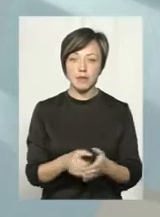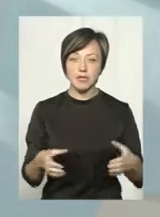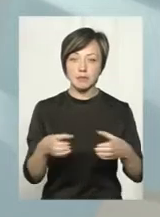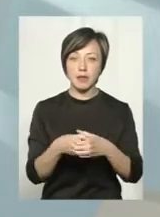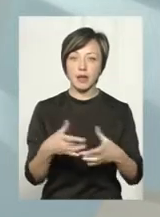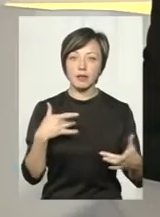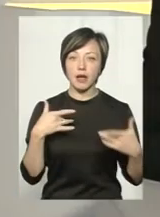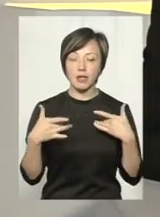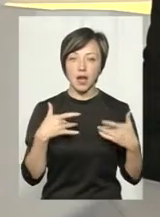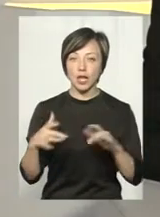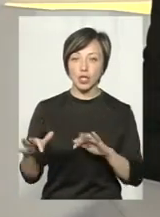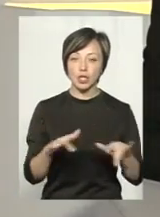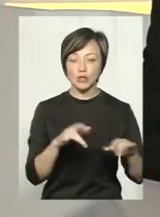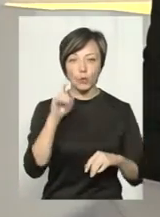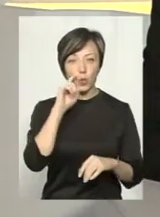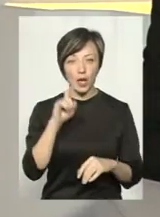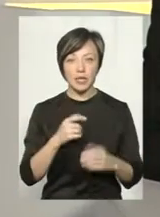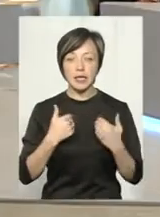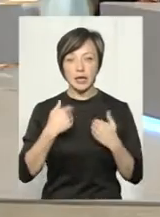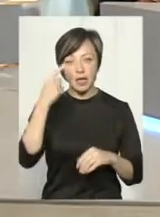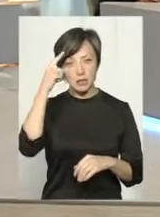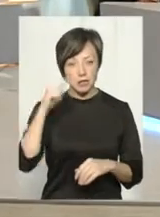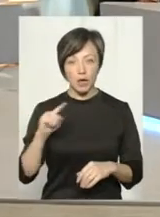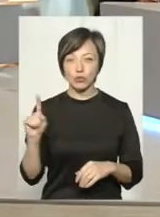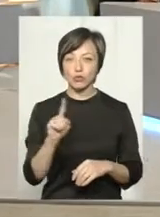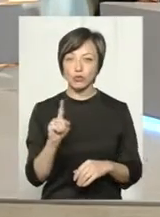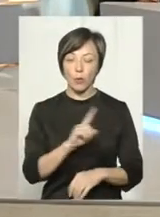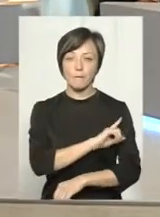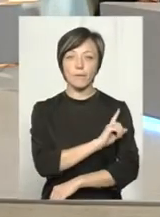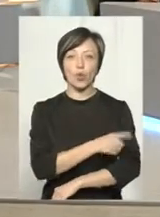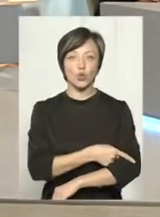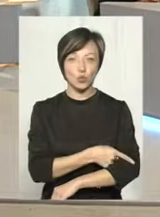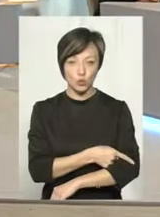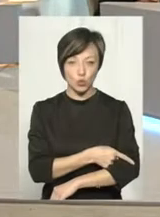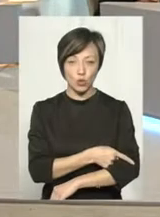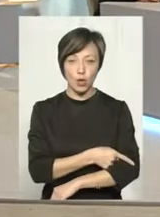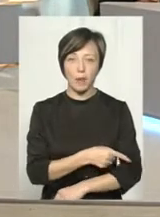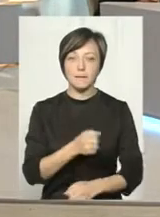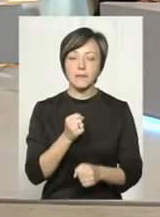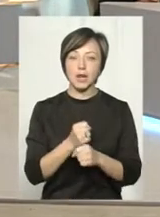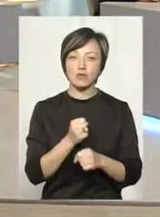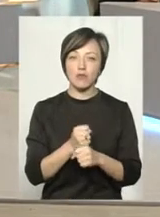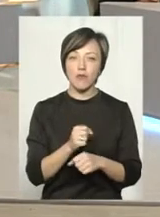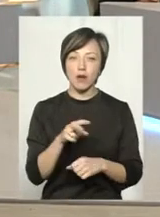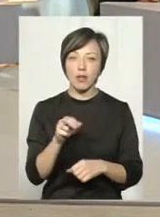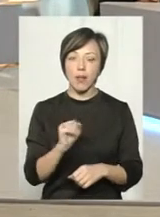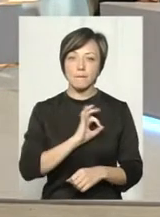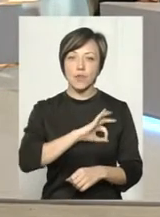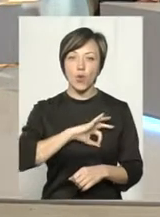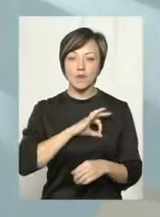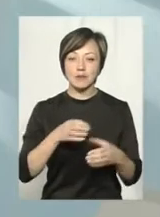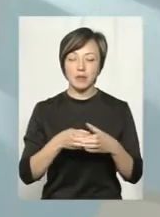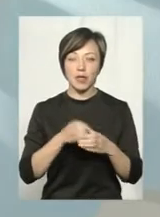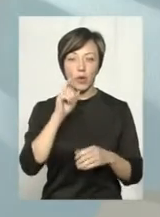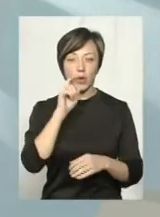театральних діячів України. Я знаю, що досить потужно працювала профспілка